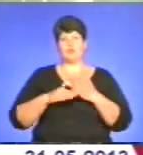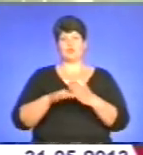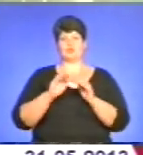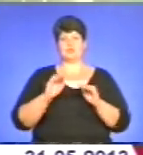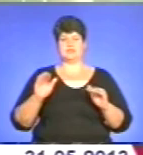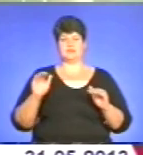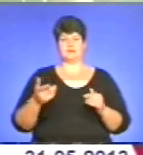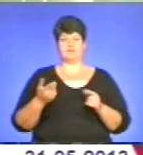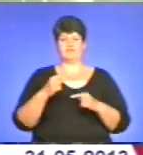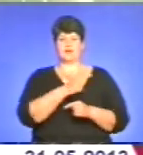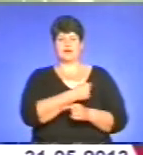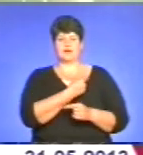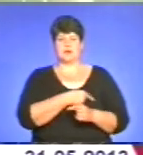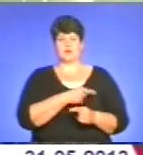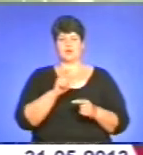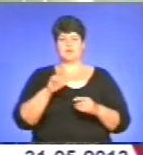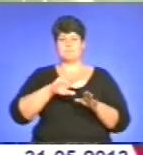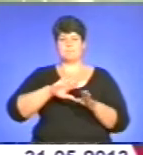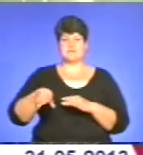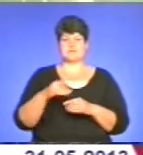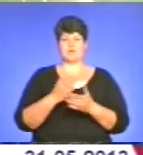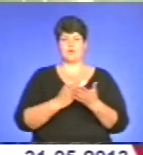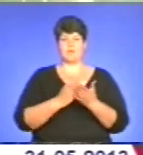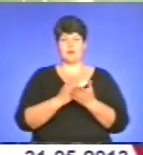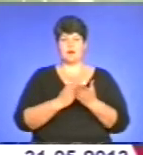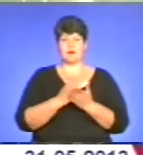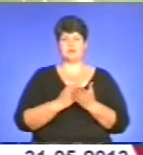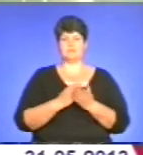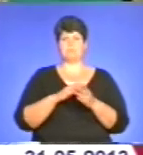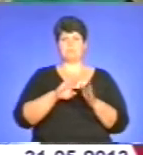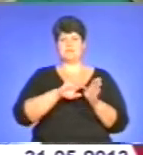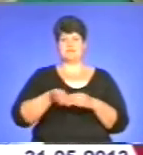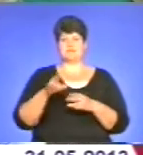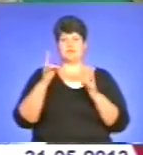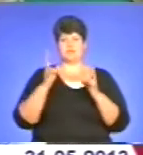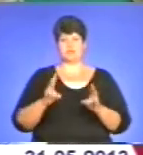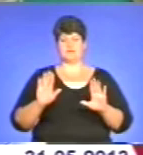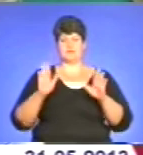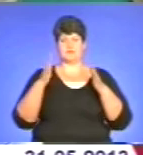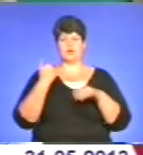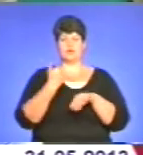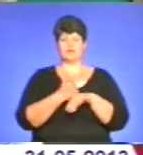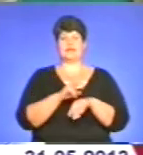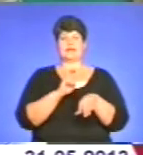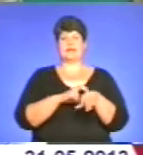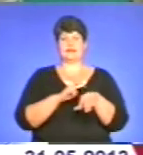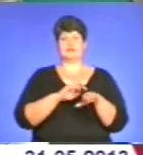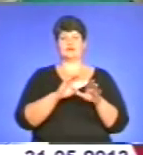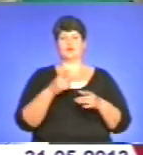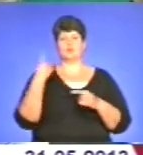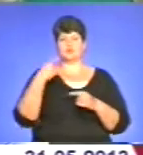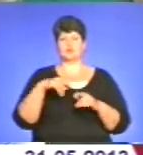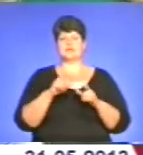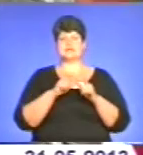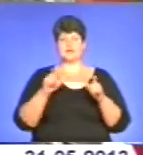іншим людям після операції або після нещасних випадків. Головний лікар обласної станції переливання крові Петро